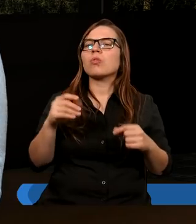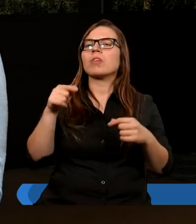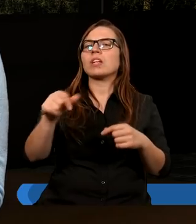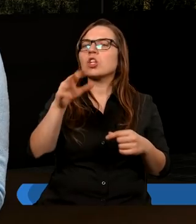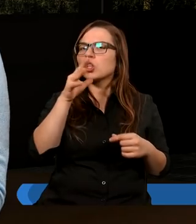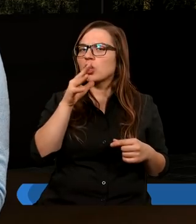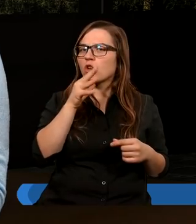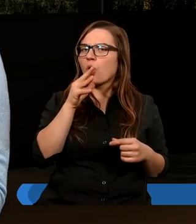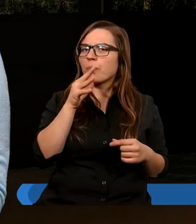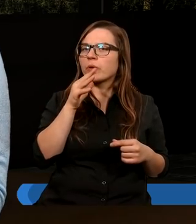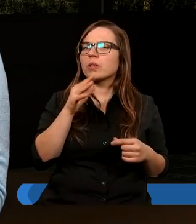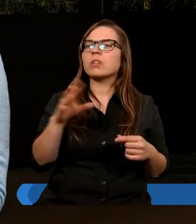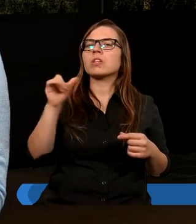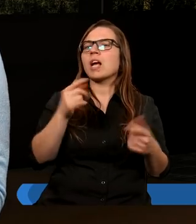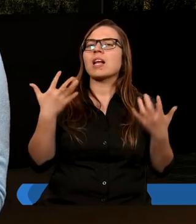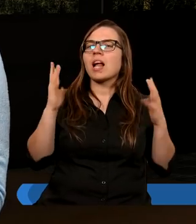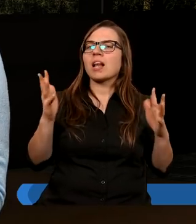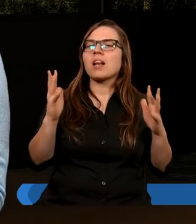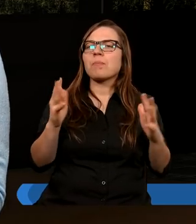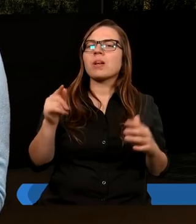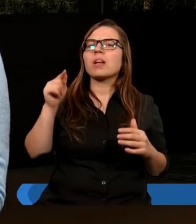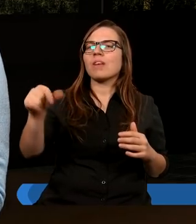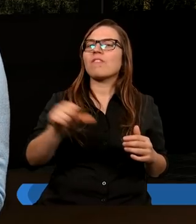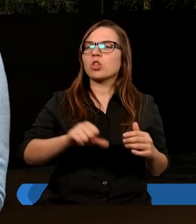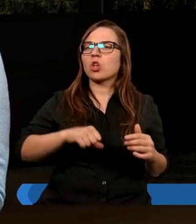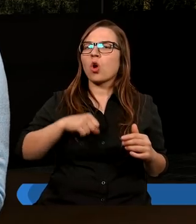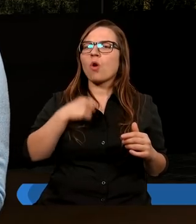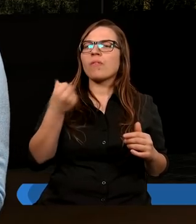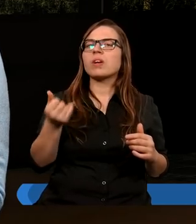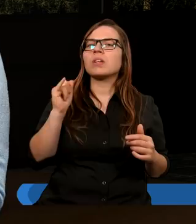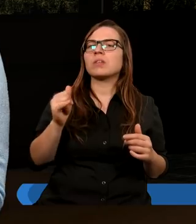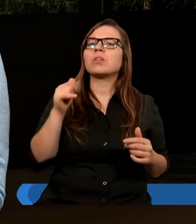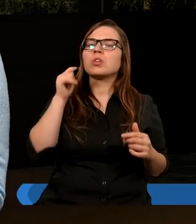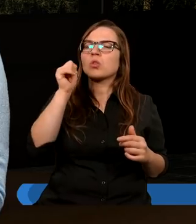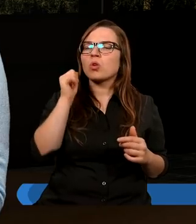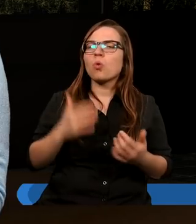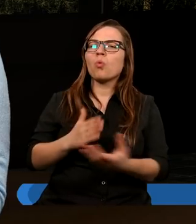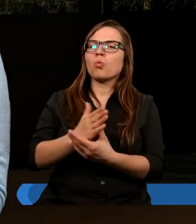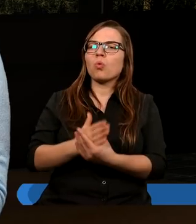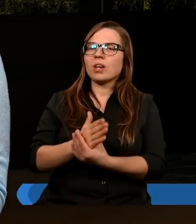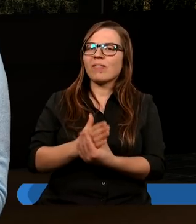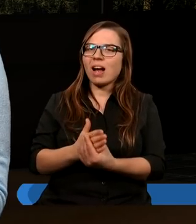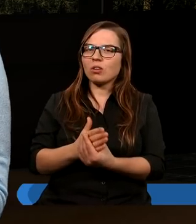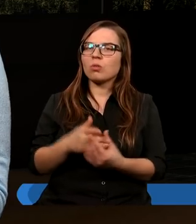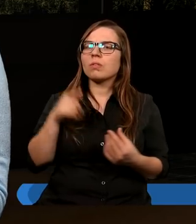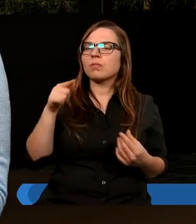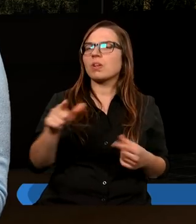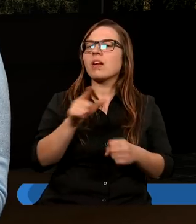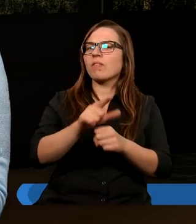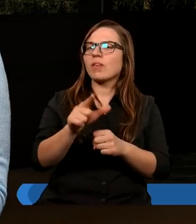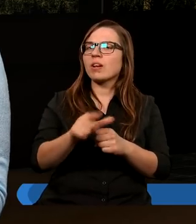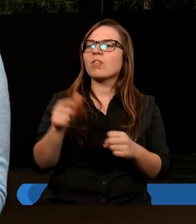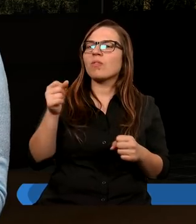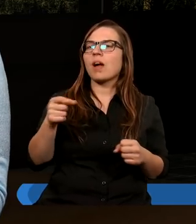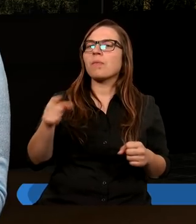Żydom, że zaniedbywano ich wdowy przy codziennym usługiwaniu. Wtedy dwunastu,